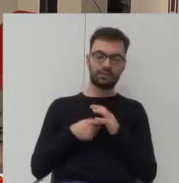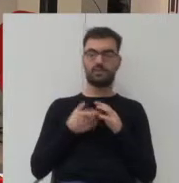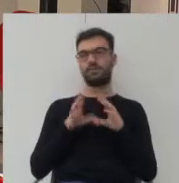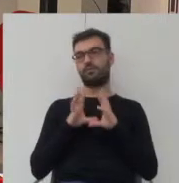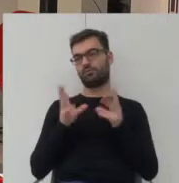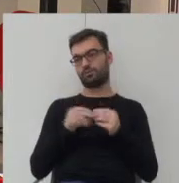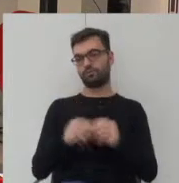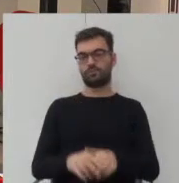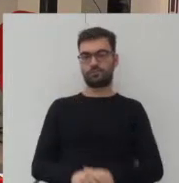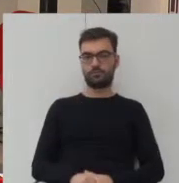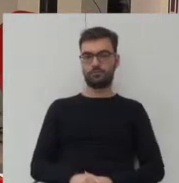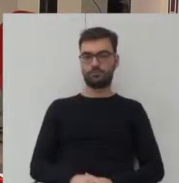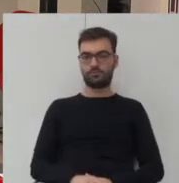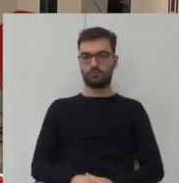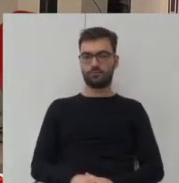inwestycji